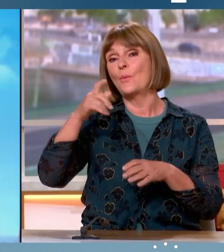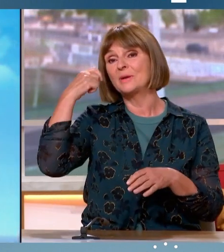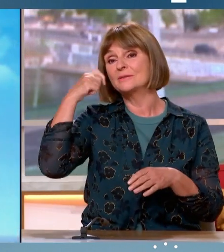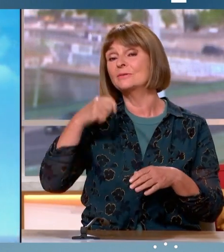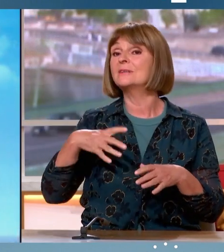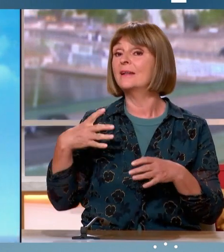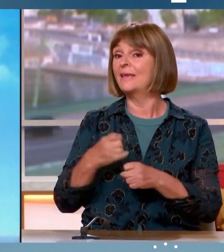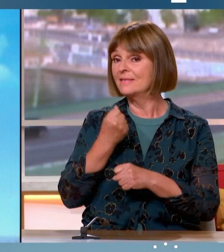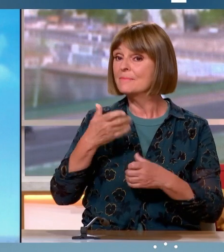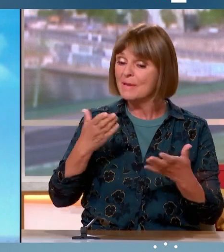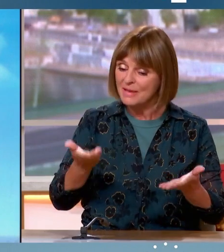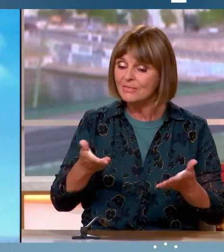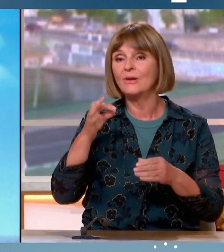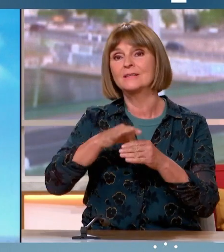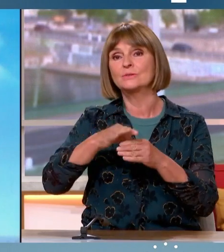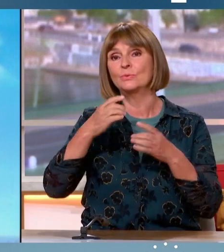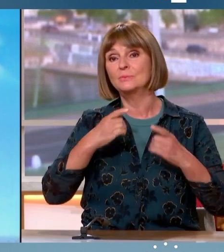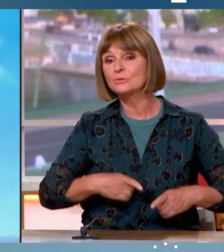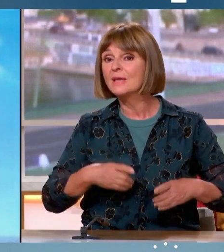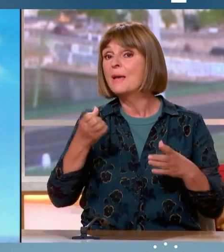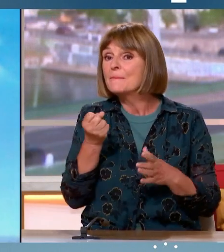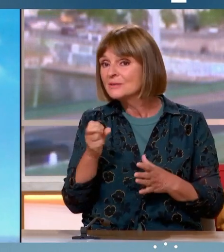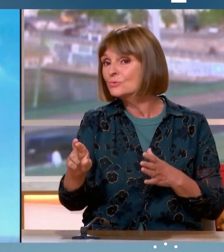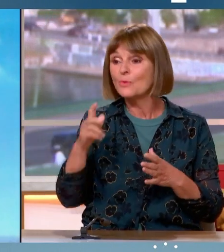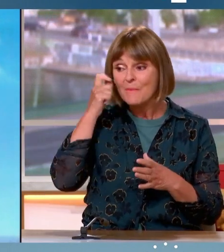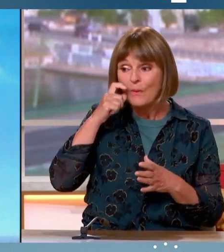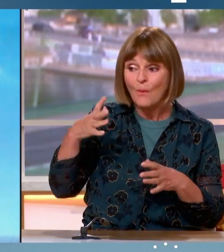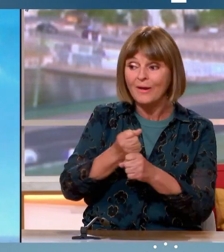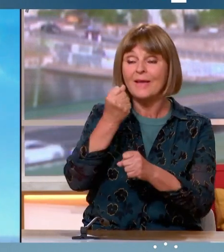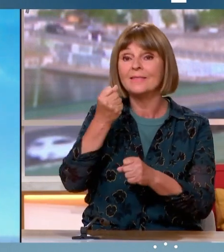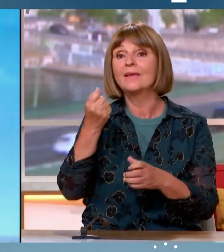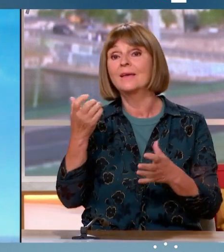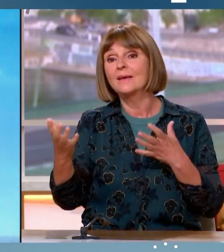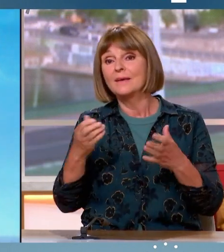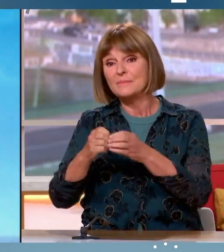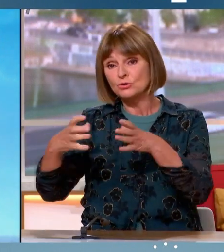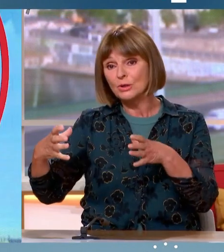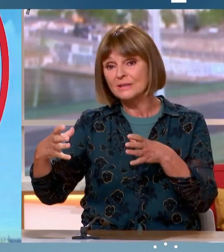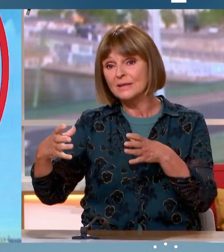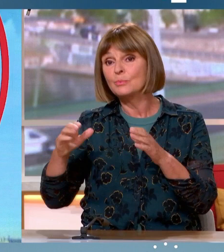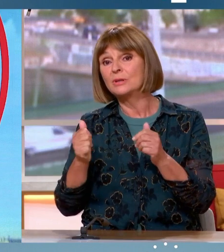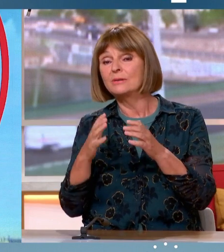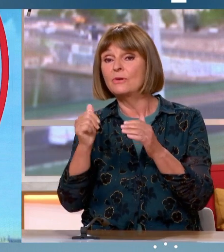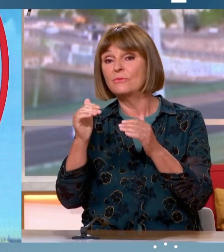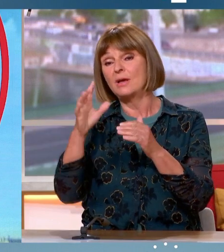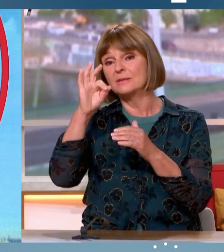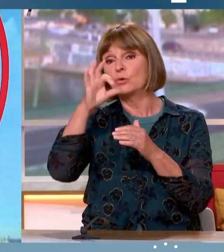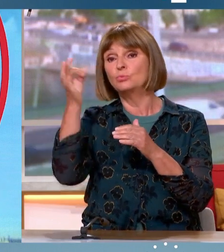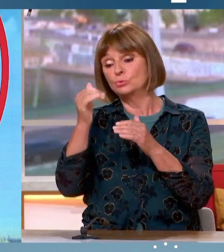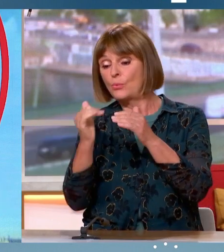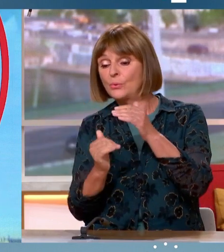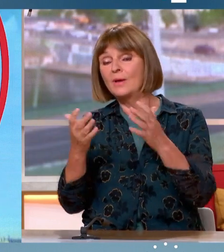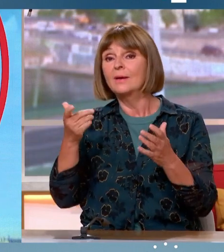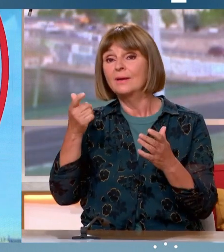le voir dans le sondage Ipsos Soprasteria, il n'est pas sûr de les remporter. La majorité sera peut-être relative dimanche. Comment vous